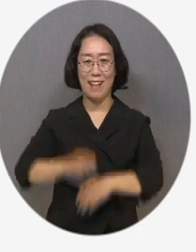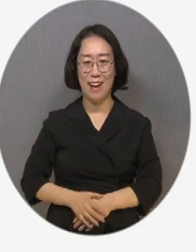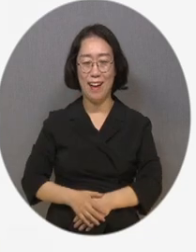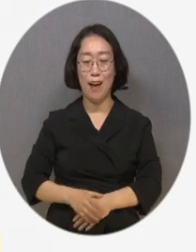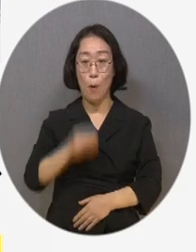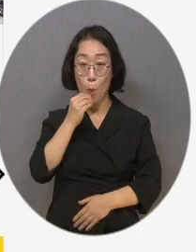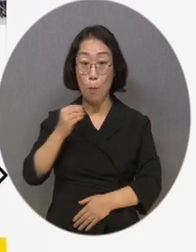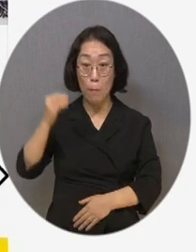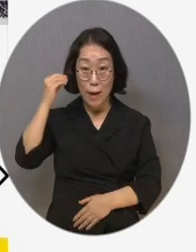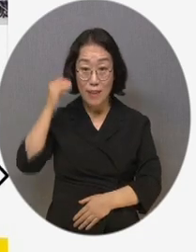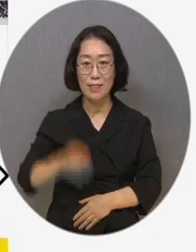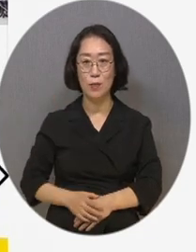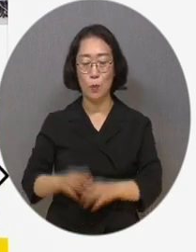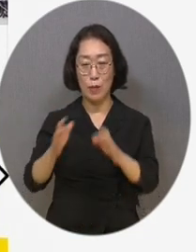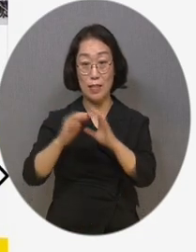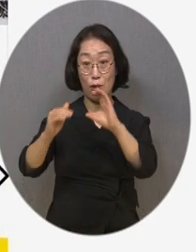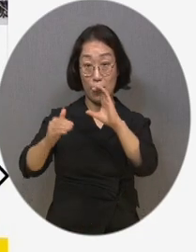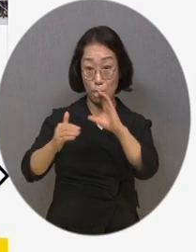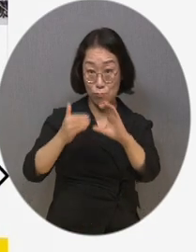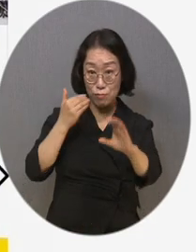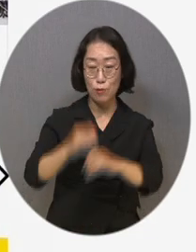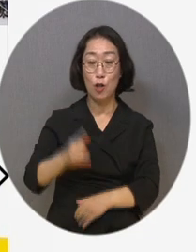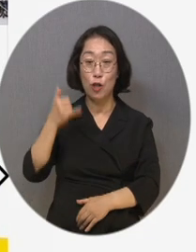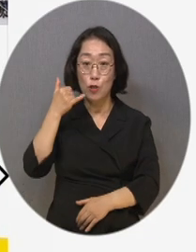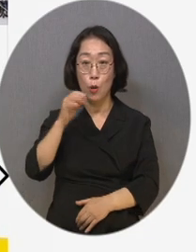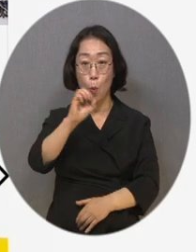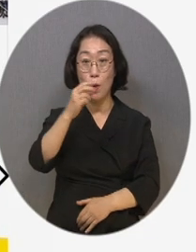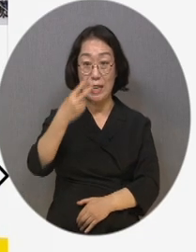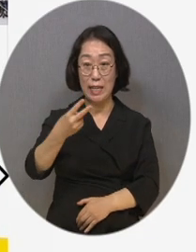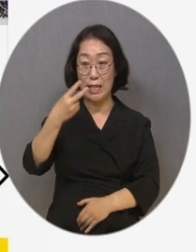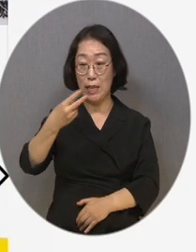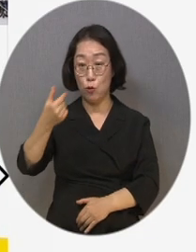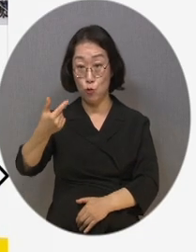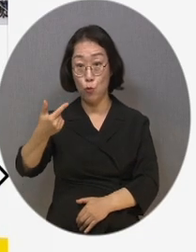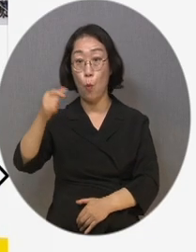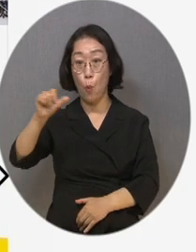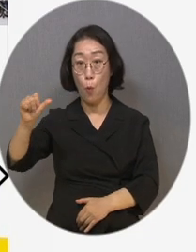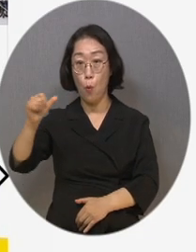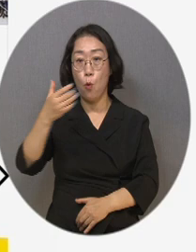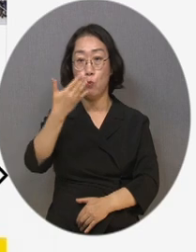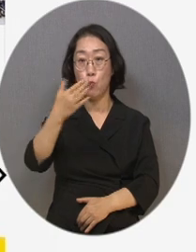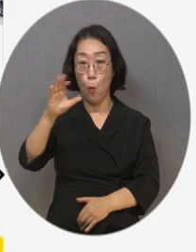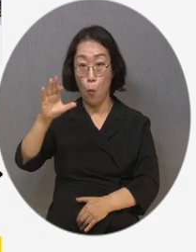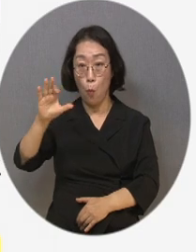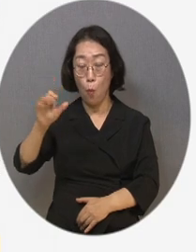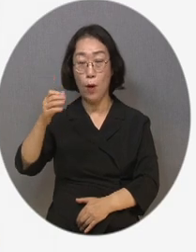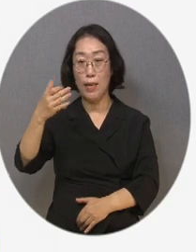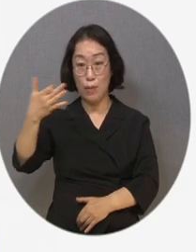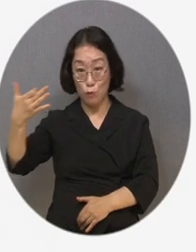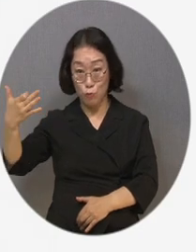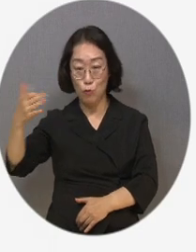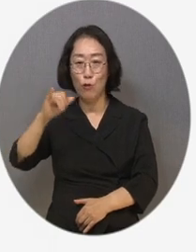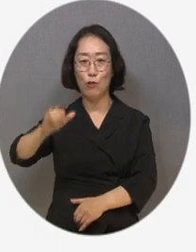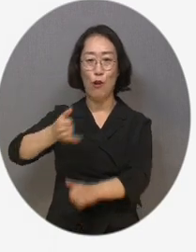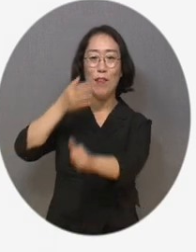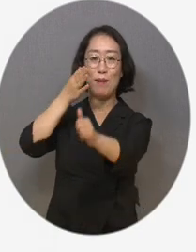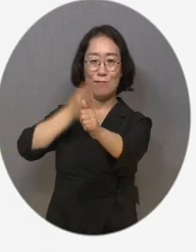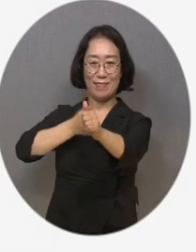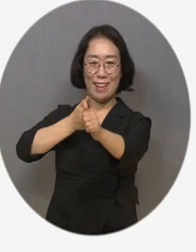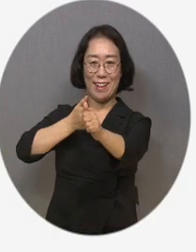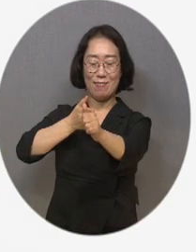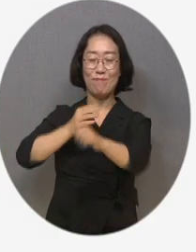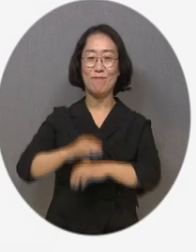뉴스 홈페이지 또는 전자우편 전화번호 022655-9519로 많은 제보 바랍니다.